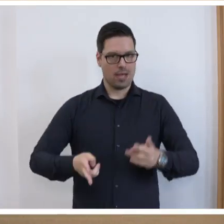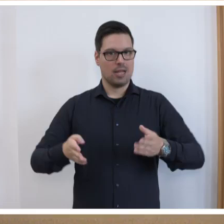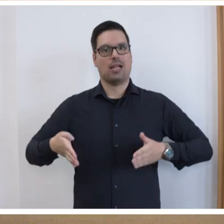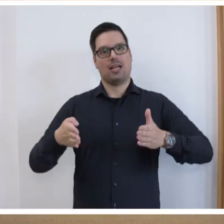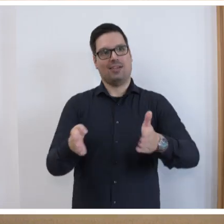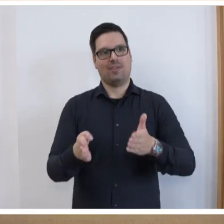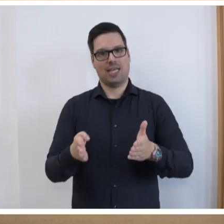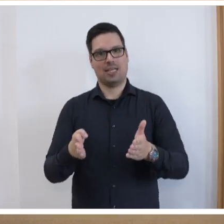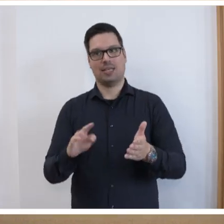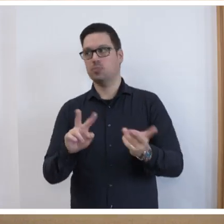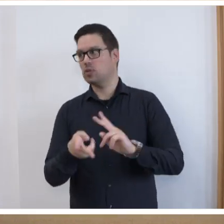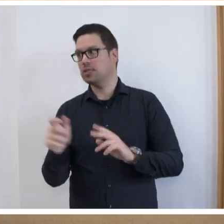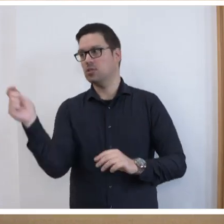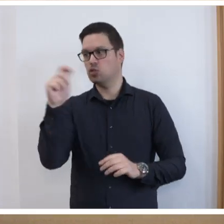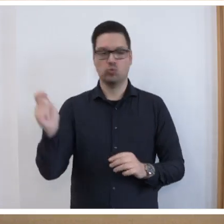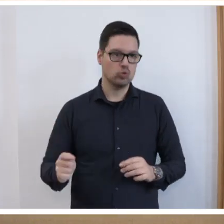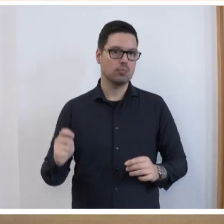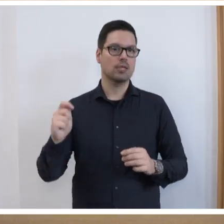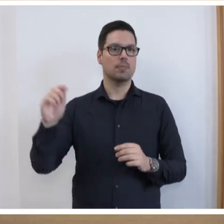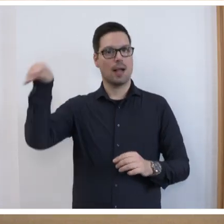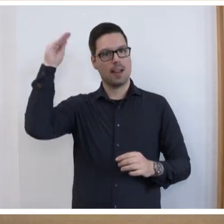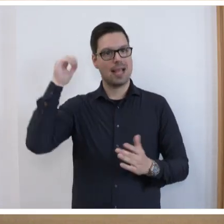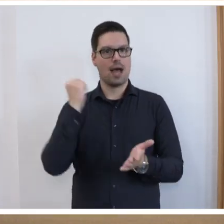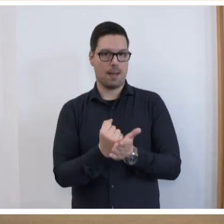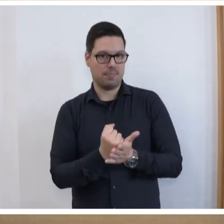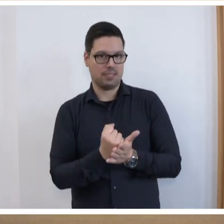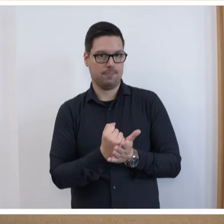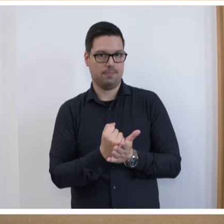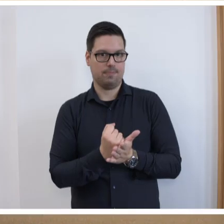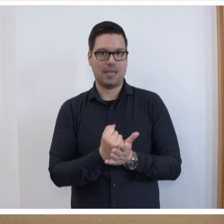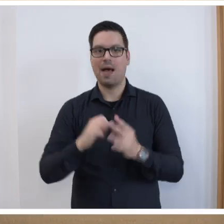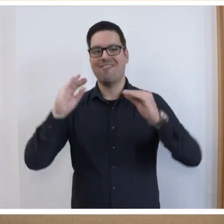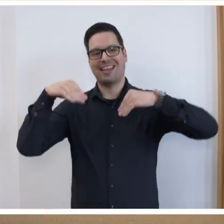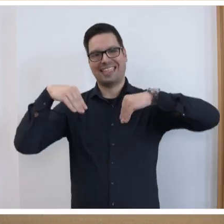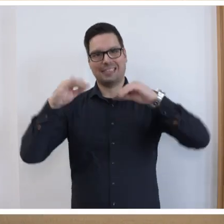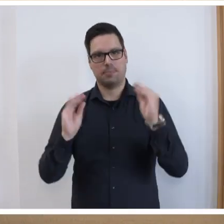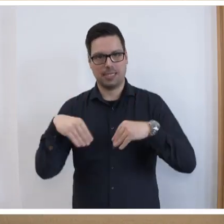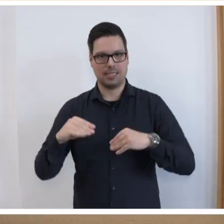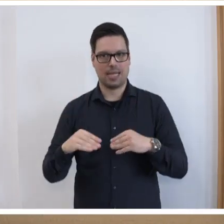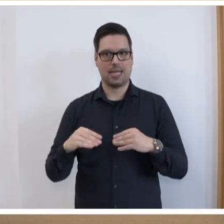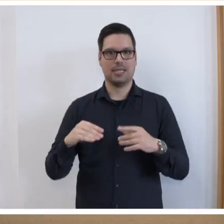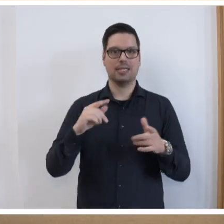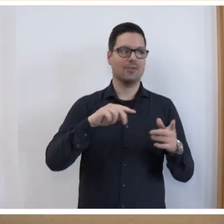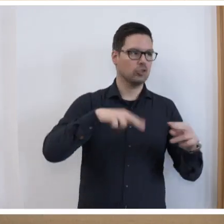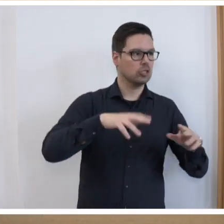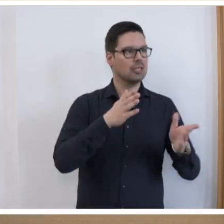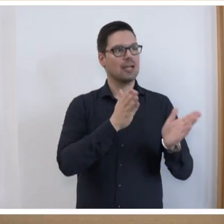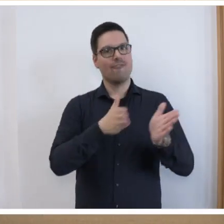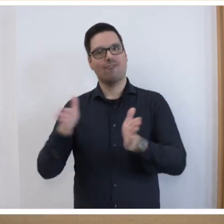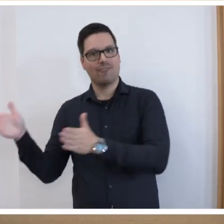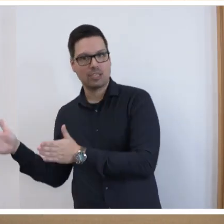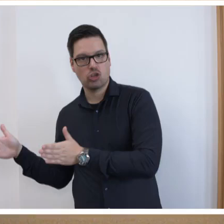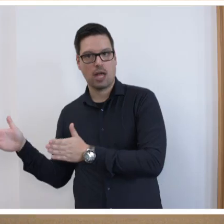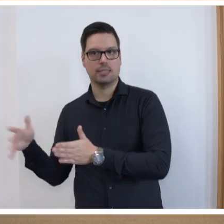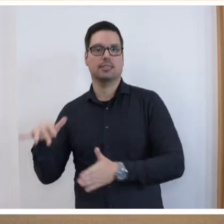das grundständige Studium im Lehramt. Aber die notwendige Flexibilität, sowohl in Mangelfächern reagieren zu können